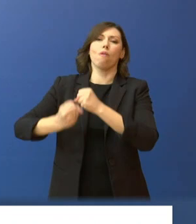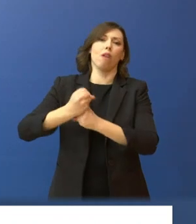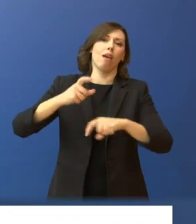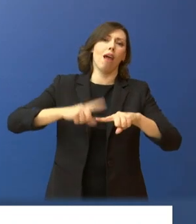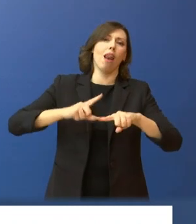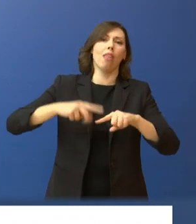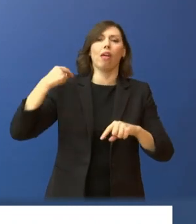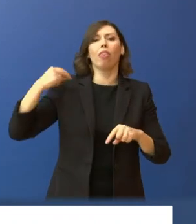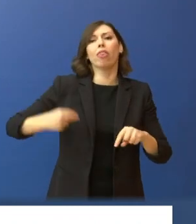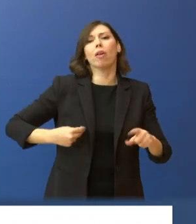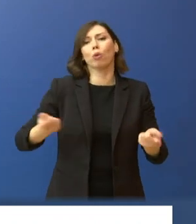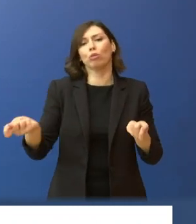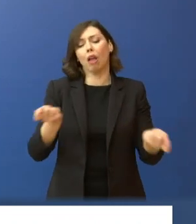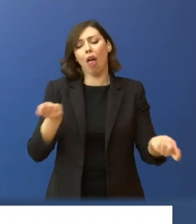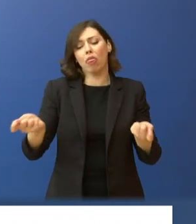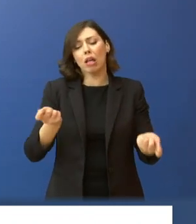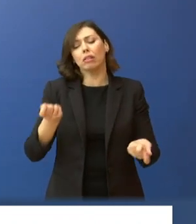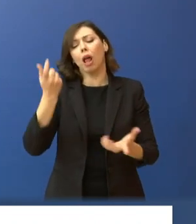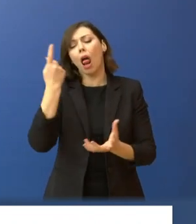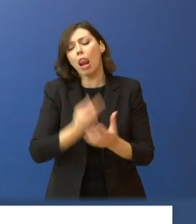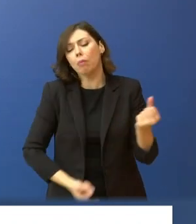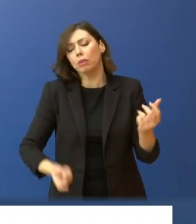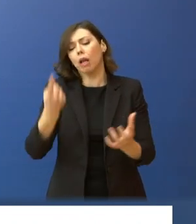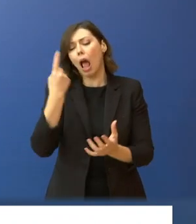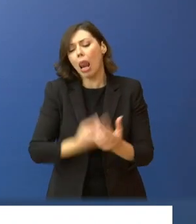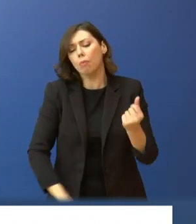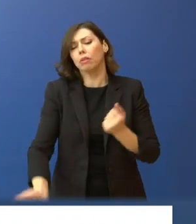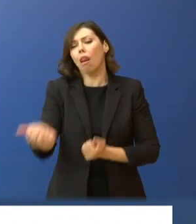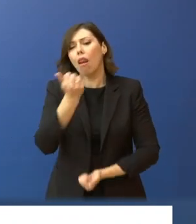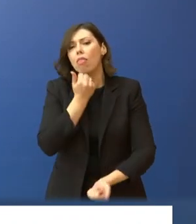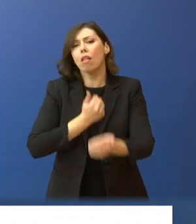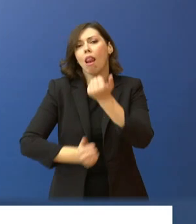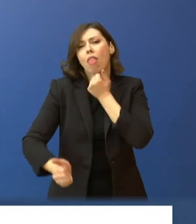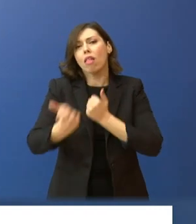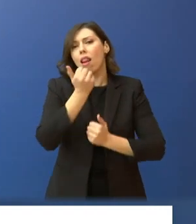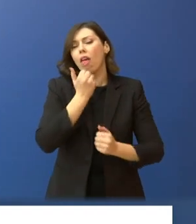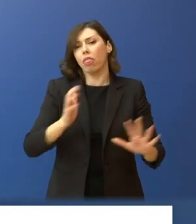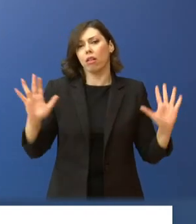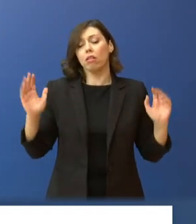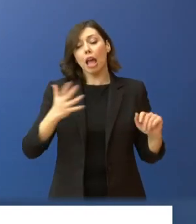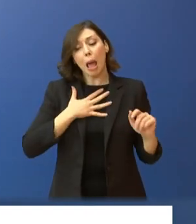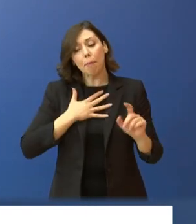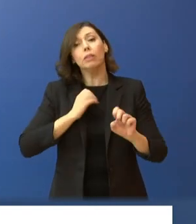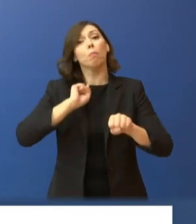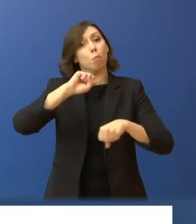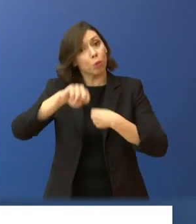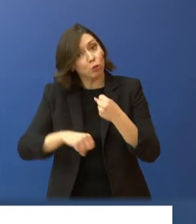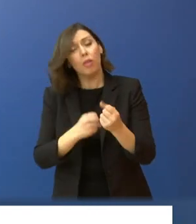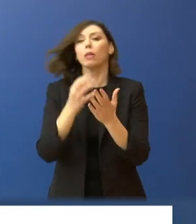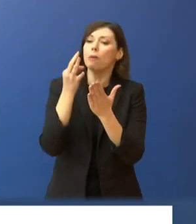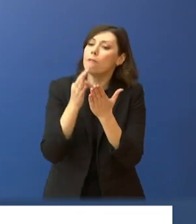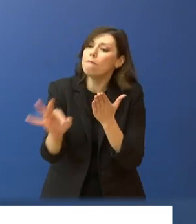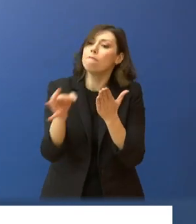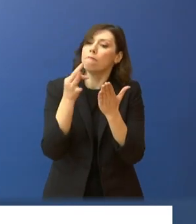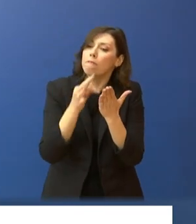διοίκησης, πολλές από τις οποίες, όπως είπα, αντιμετωπίστηκαν. Σε μεγάλο μέρος της ιδεροδρομικής γραμμής, σε ένα 70%